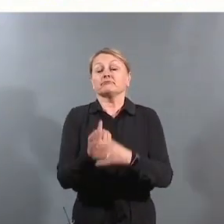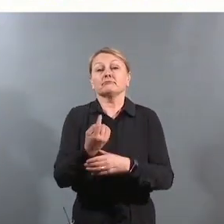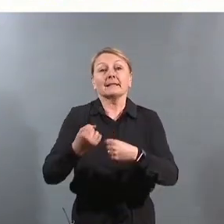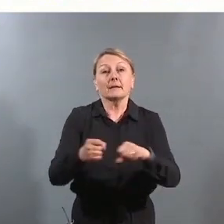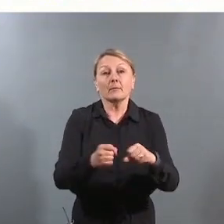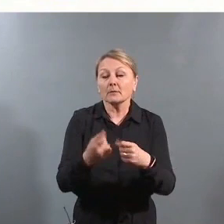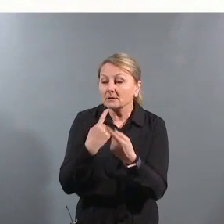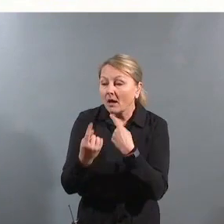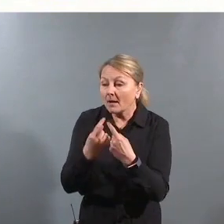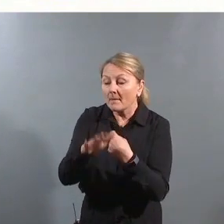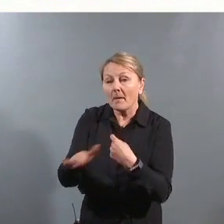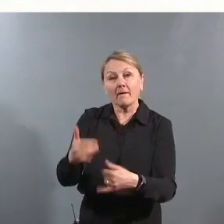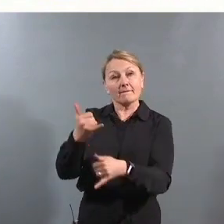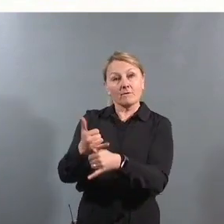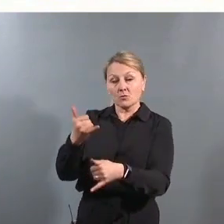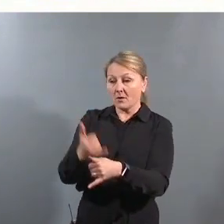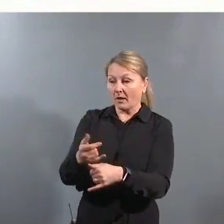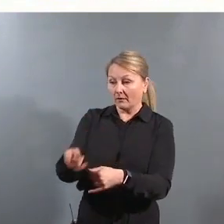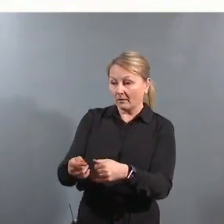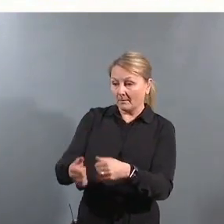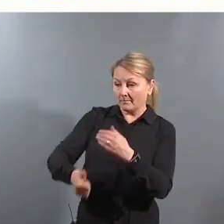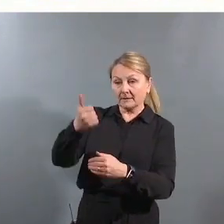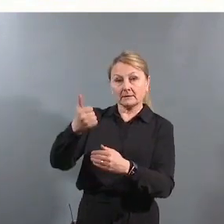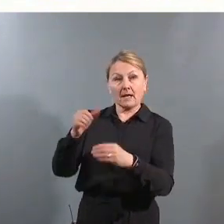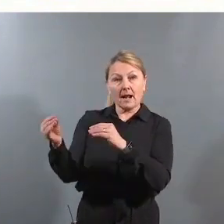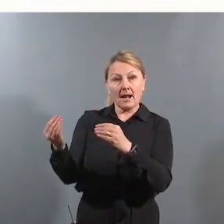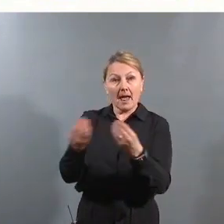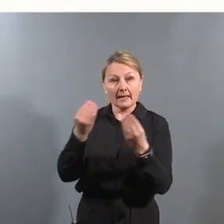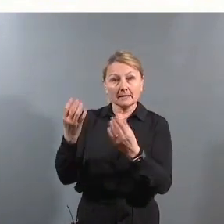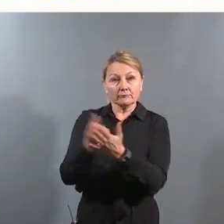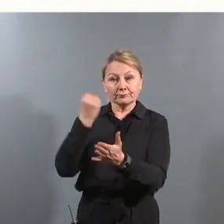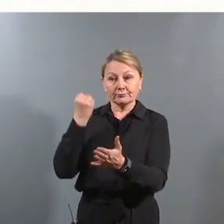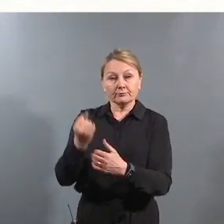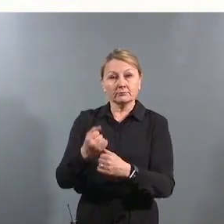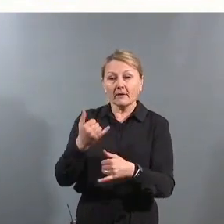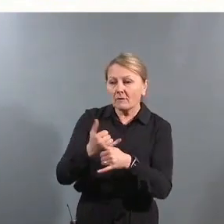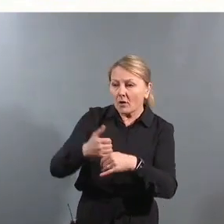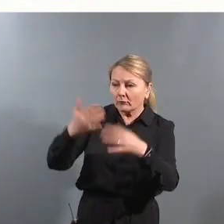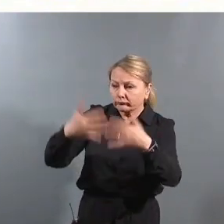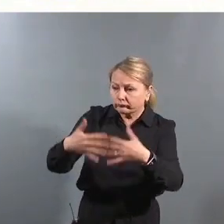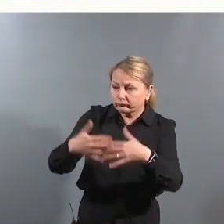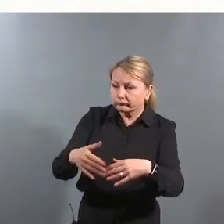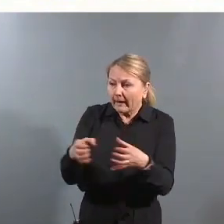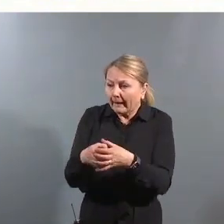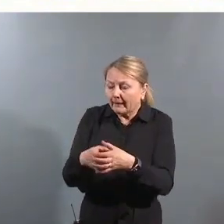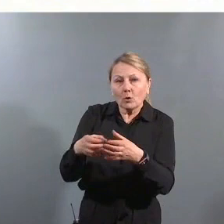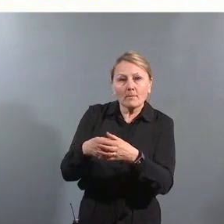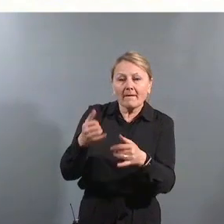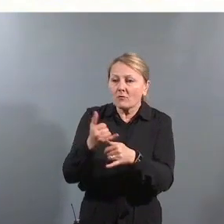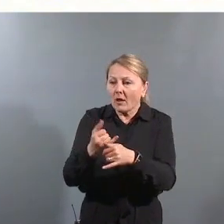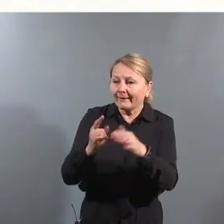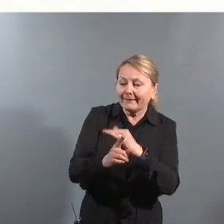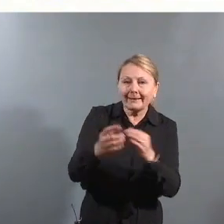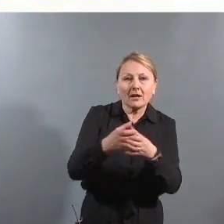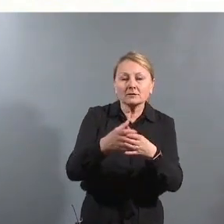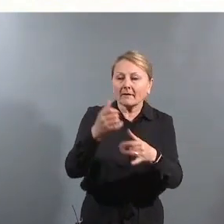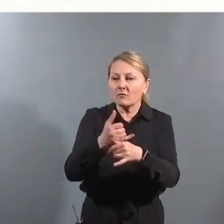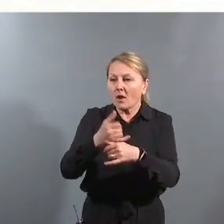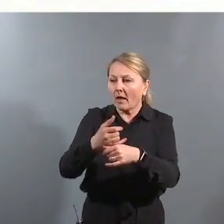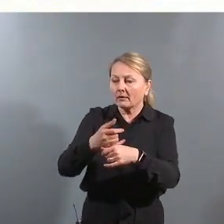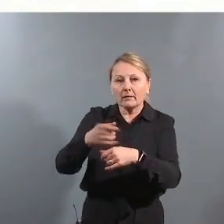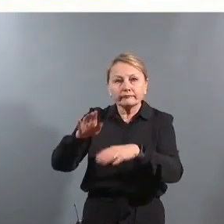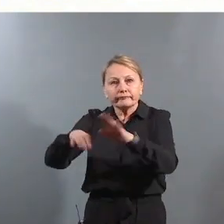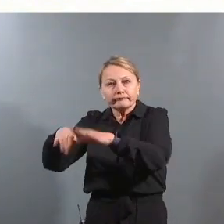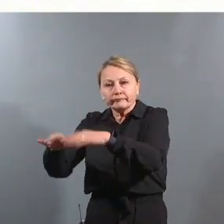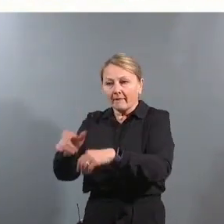snakke med barnet om hvordan barnet får best læringsutbytte. Hvordan synes du det fungerer å være på liten gruppe? Hvordan er det å være i klassen? Hvordan skal vi sjonglere